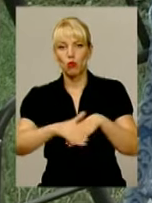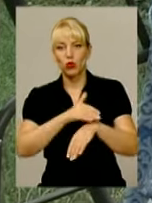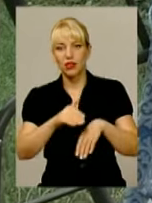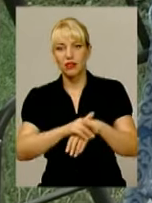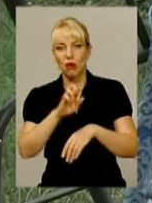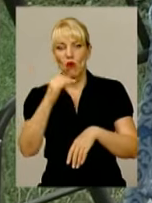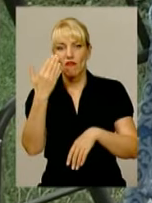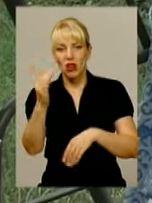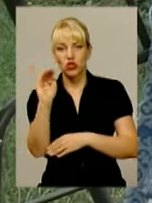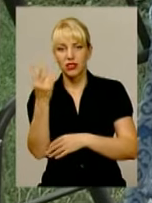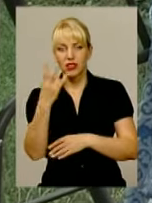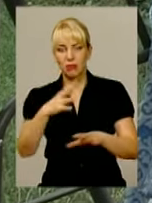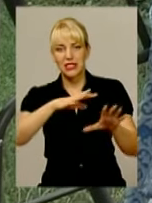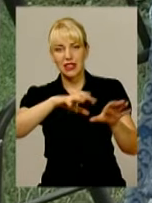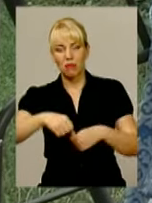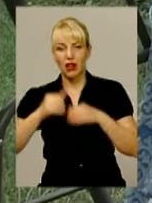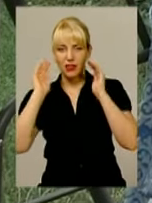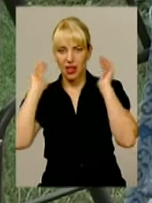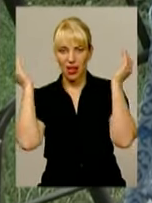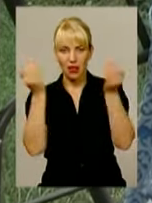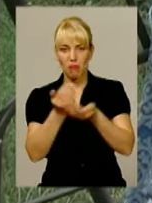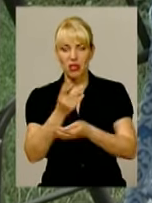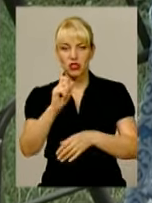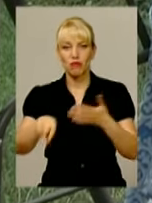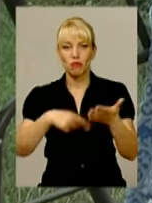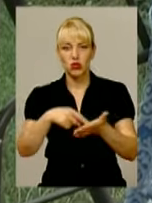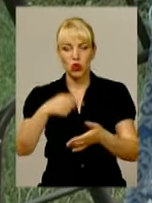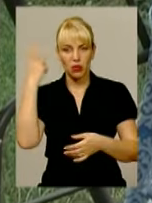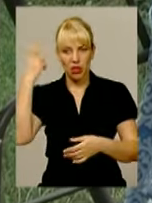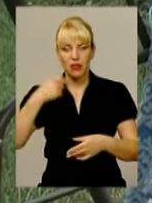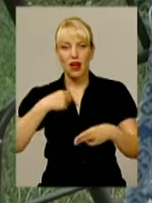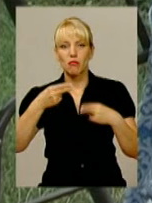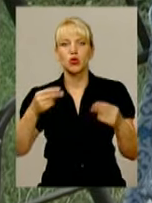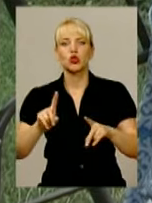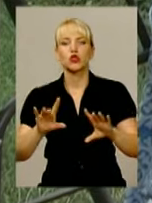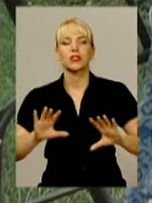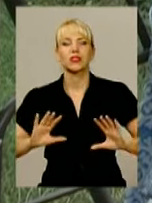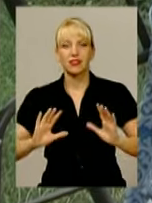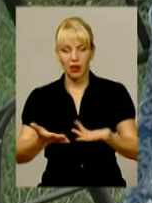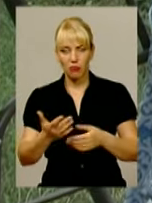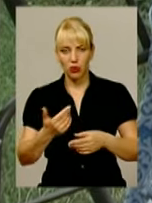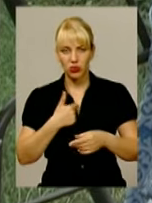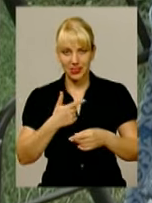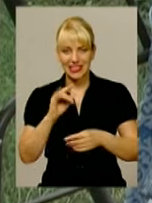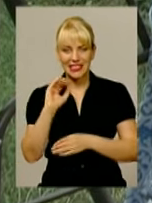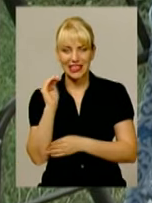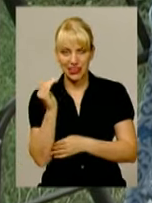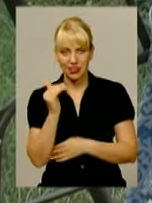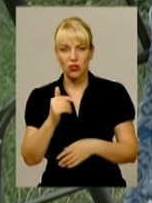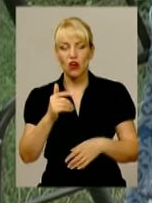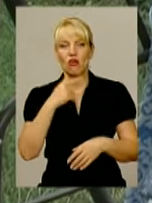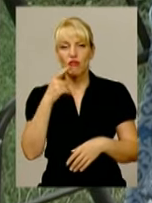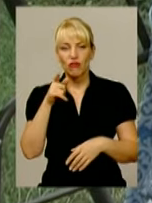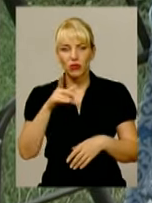бо вашу дитину треба забрати на реанімацію на Хмельницьк. Я кажу, я підпишу, а що таке з ним? Він каже, в нього, він